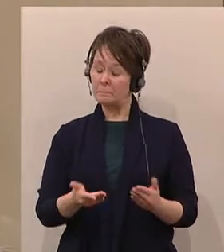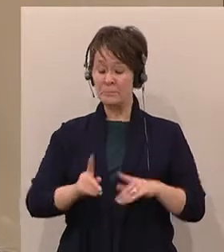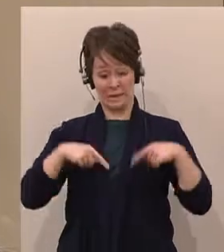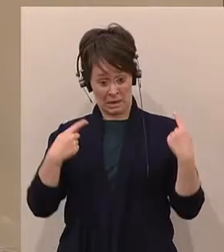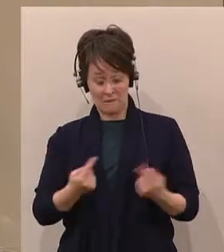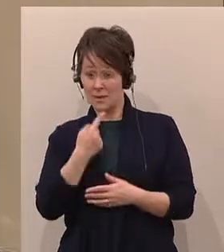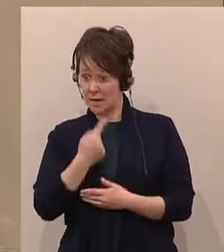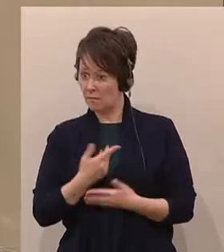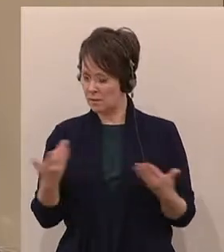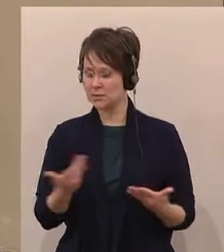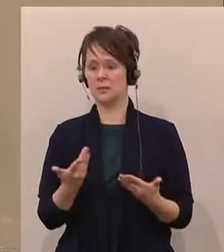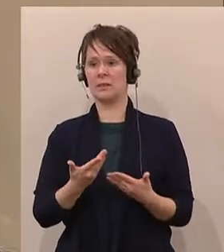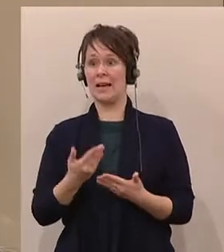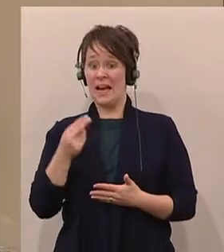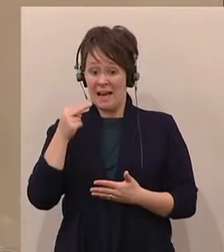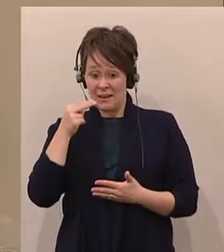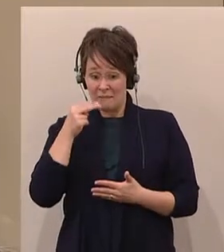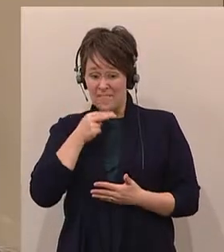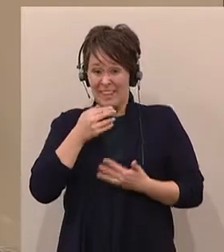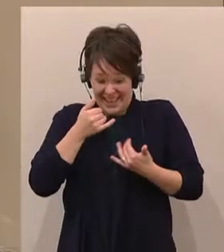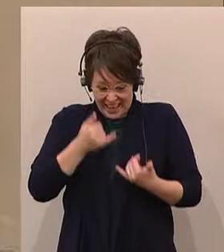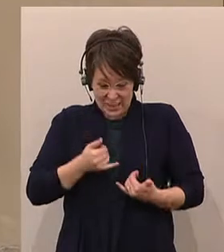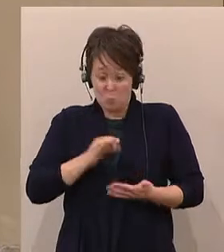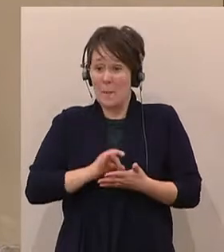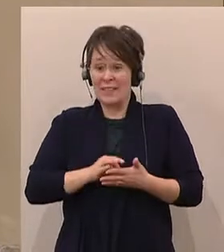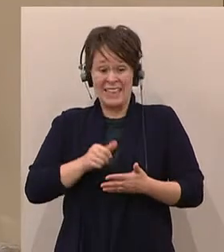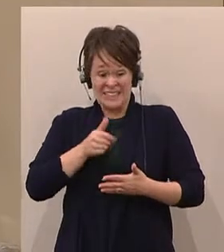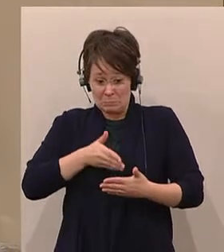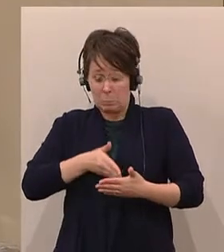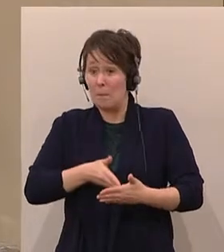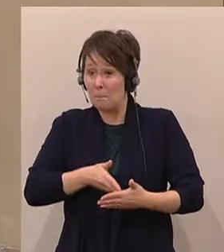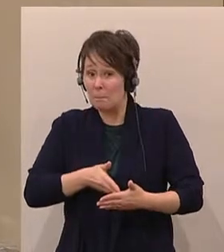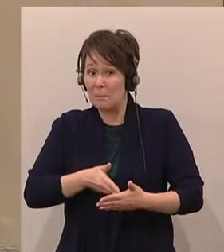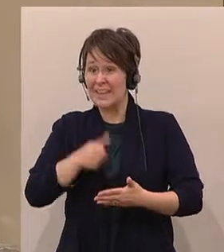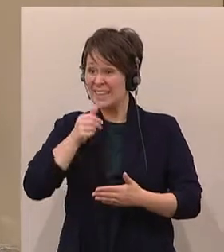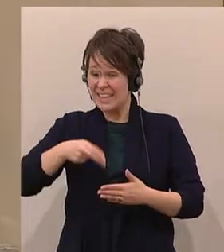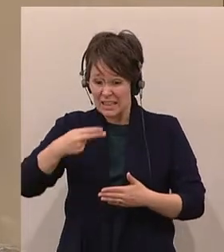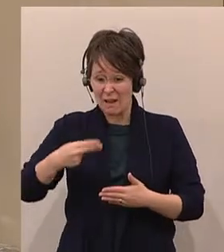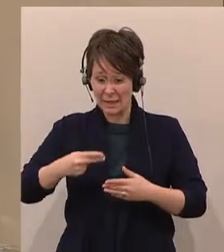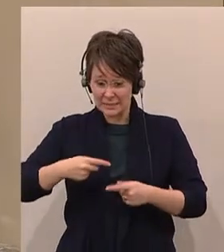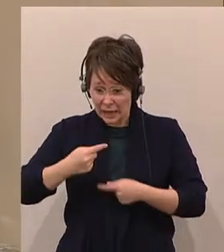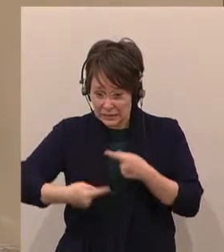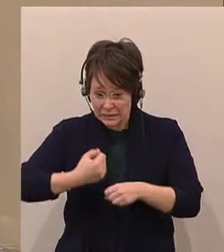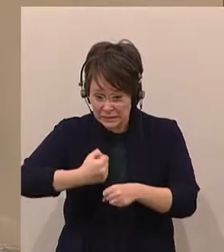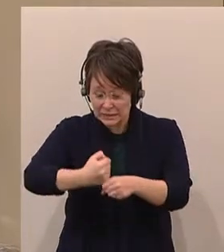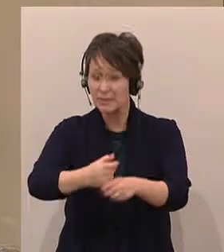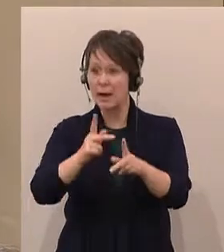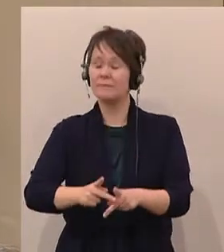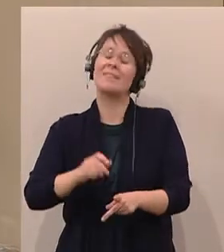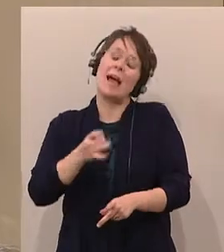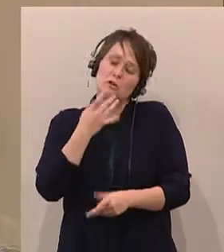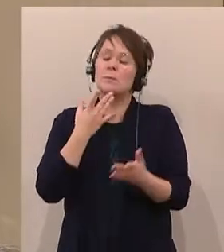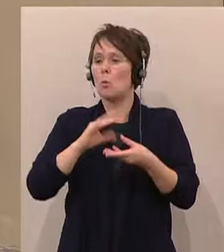wir im Augenblick nichts weiterbringen, ja, es stimmt, wir haben dieses Problem schon lange liegen,